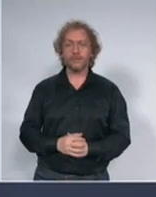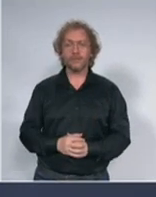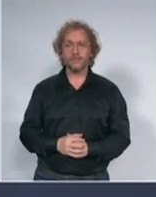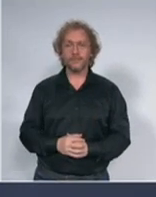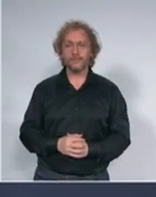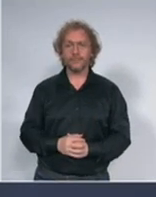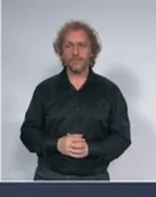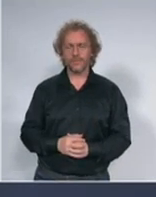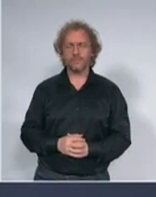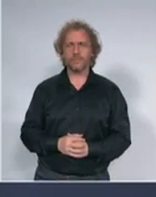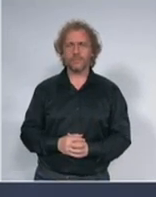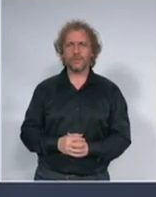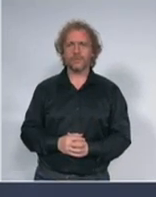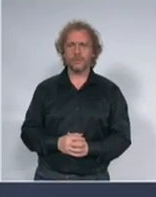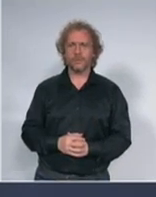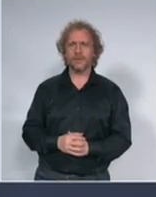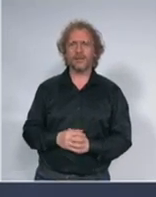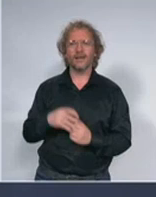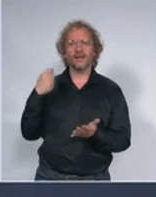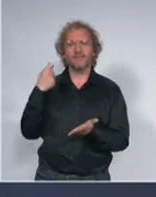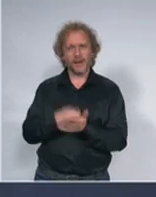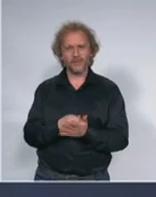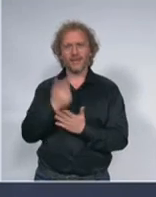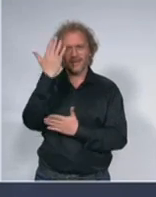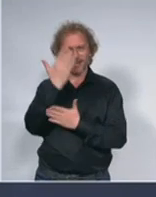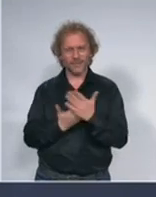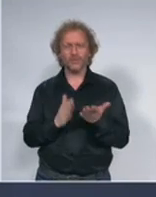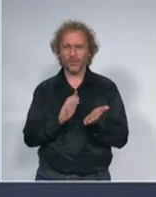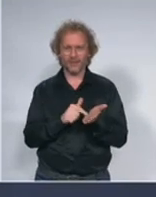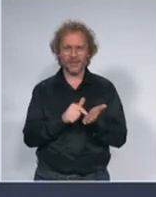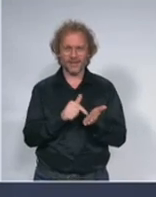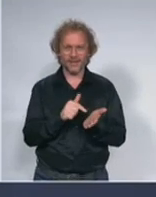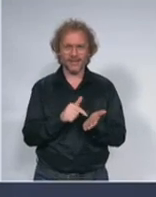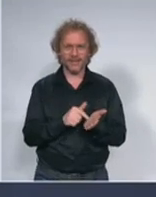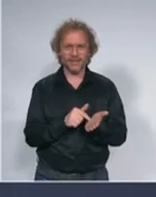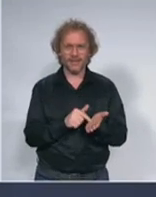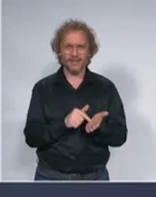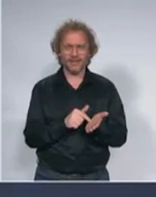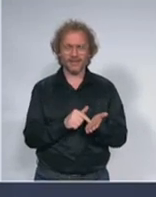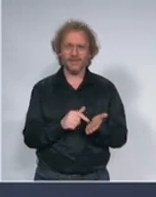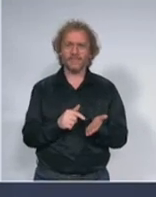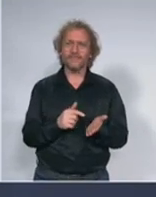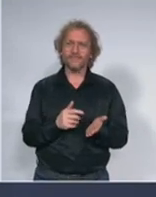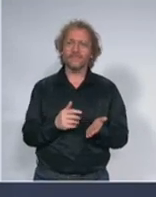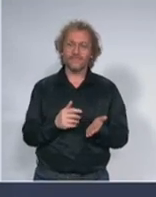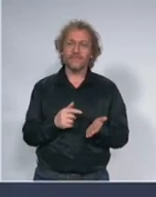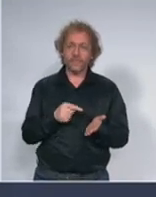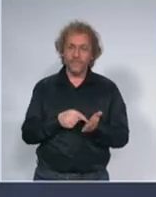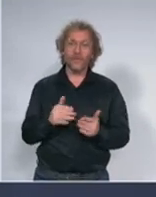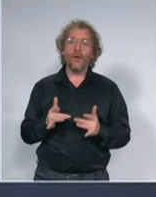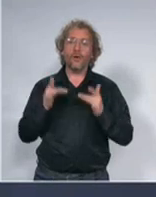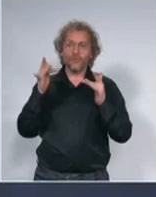Što se tiče plaćanja računa ono je praktično odloženo za